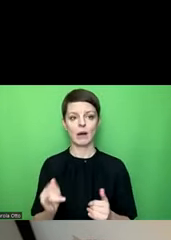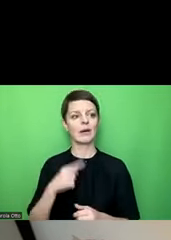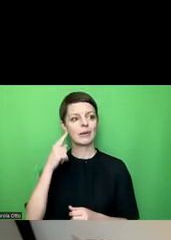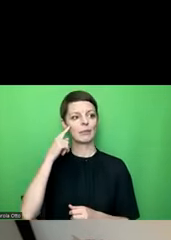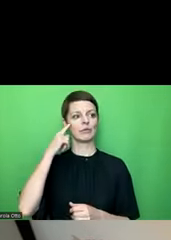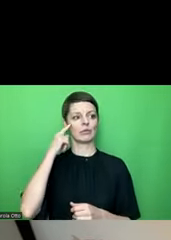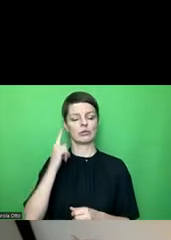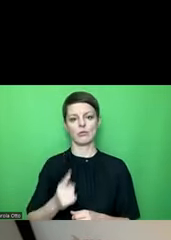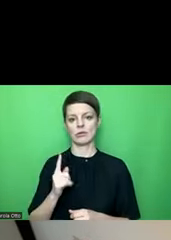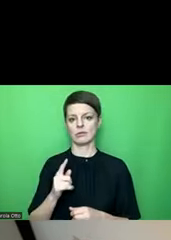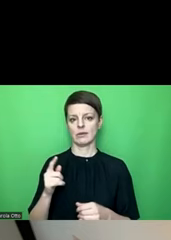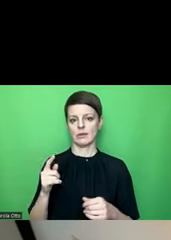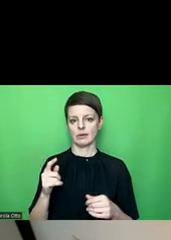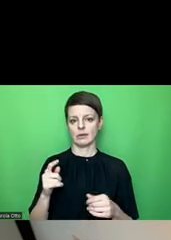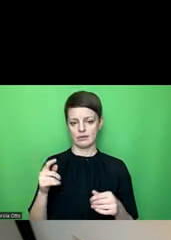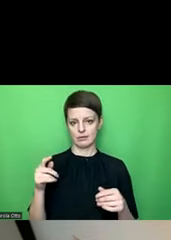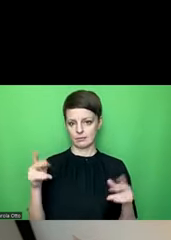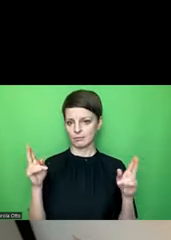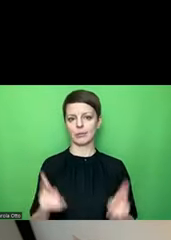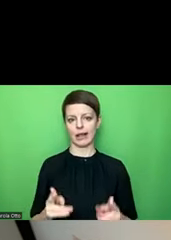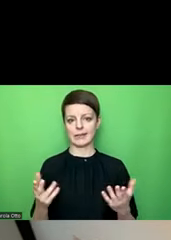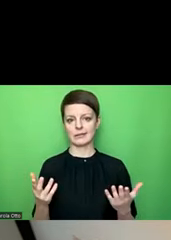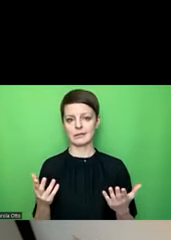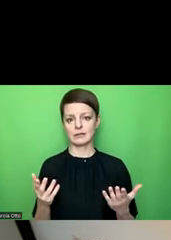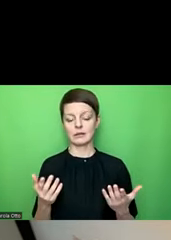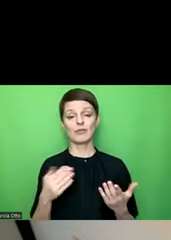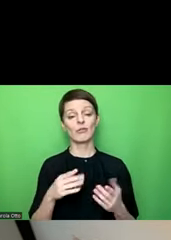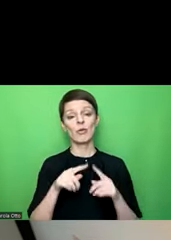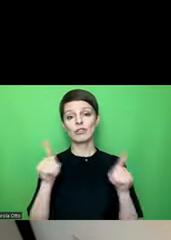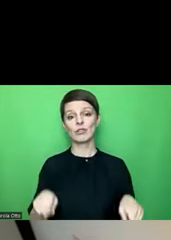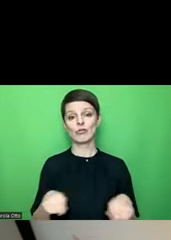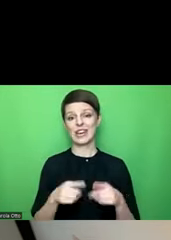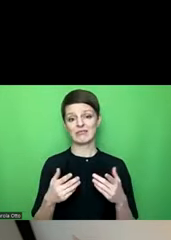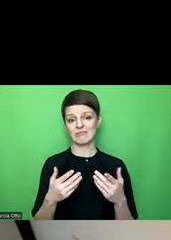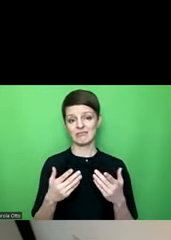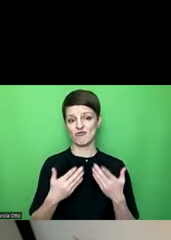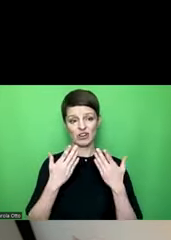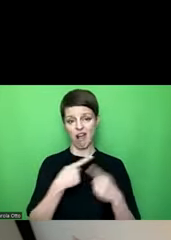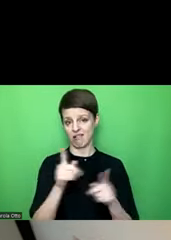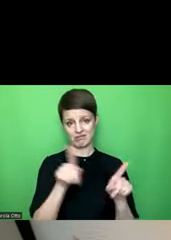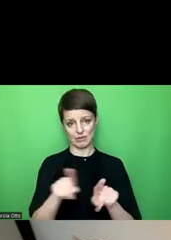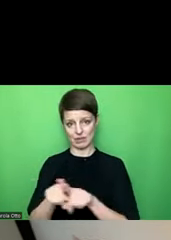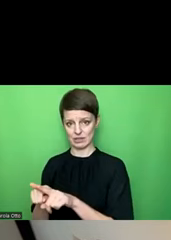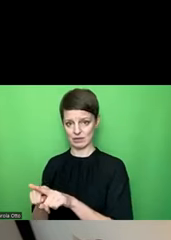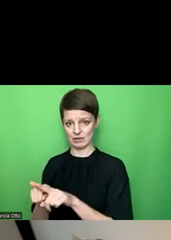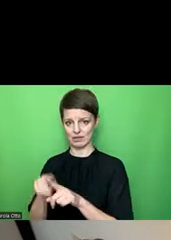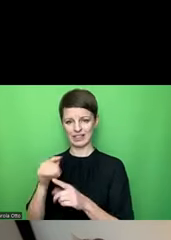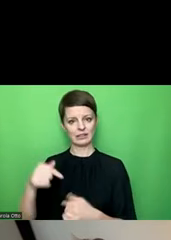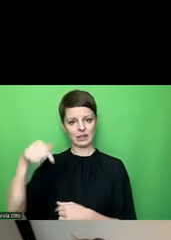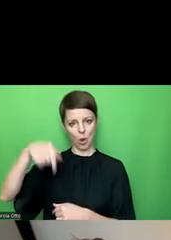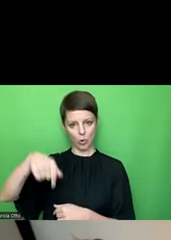sehr begrenzt und für einen Screenreader ist das alles das Gleiche. Wenn ich jetzt mit den Tasten nach unten gehe.